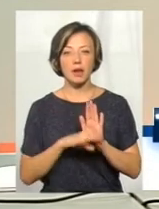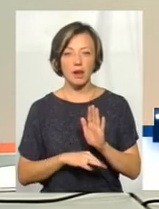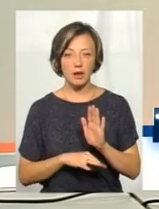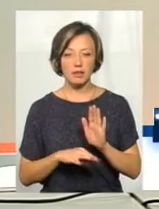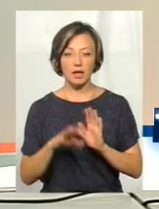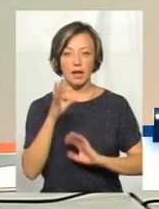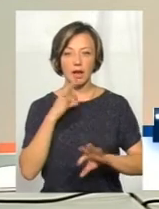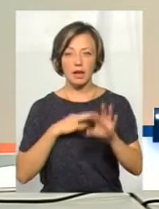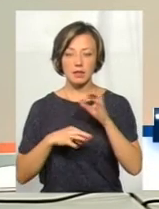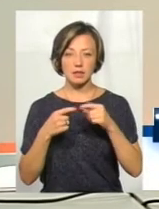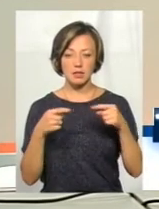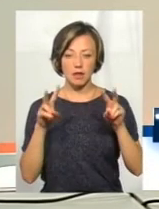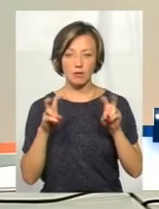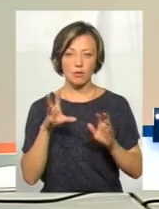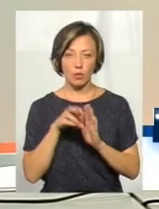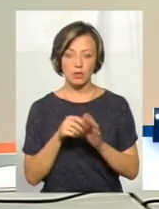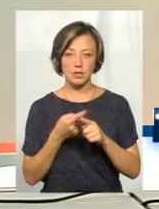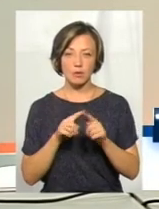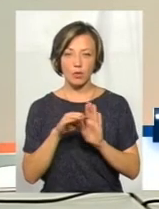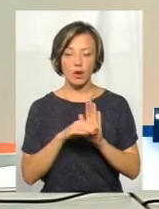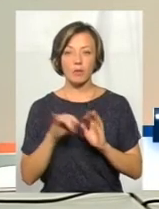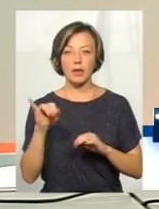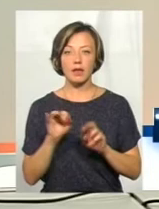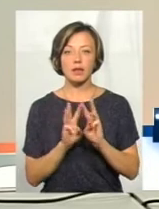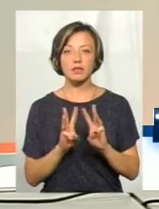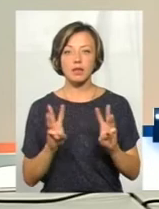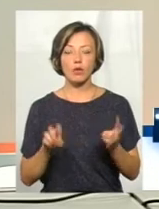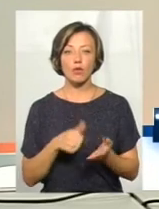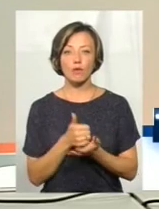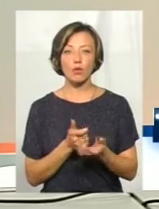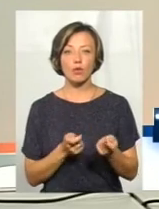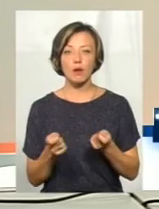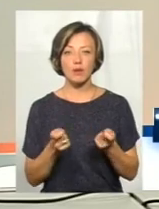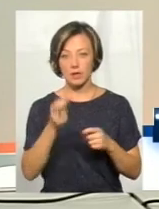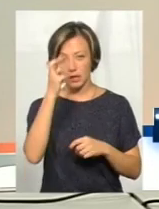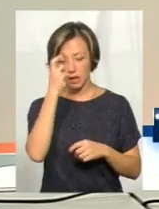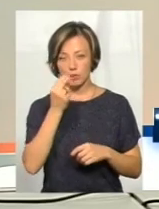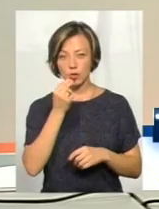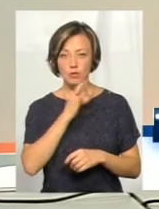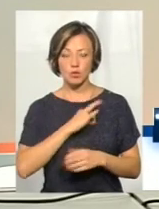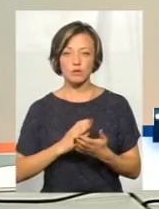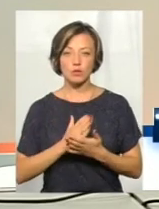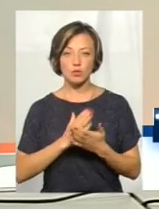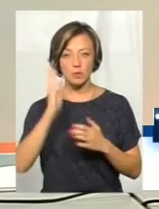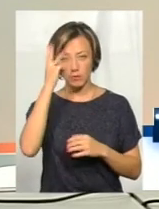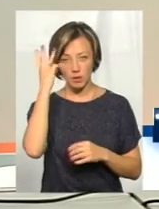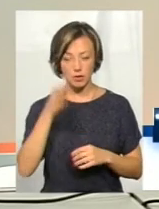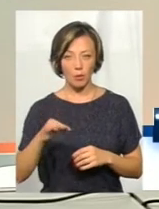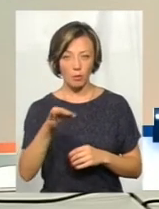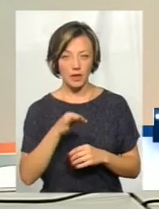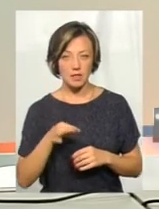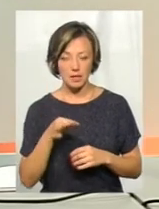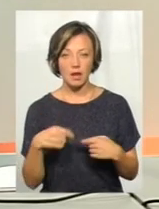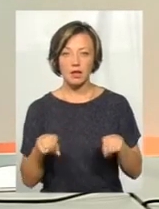засобів, і що входять до цієї програми. І на сайті Головного управління Держпродспоживслужби в Хмельницькій області.